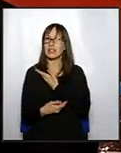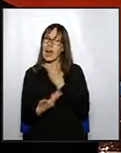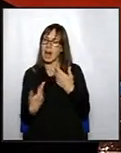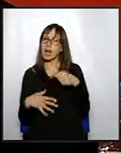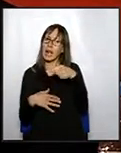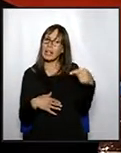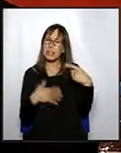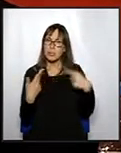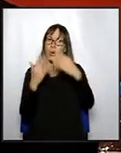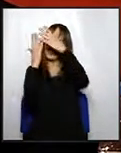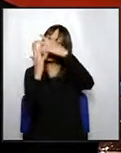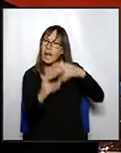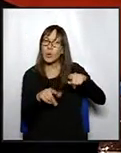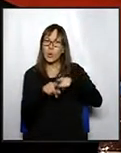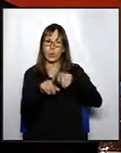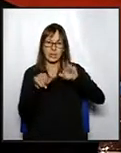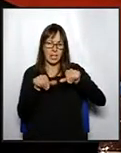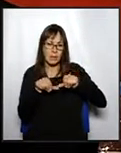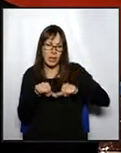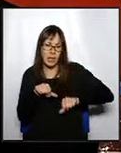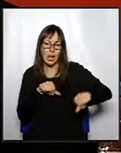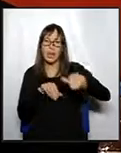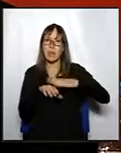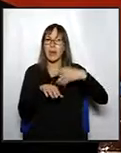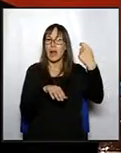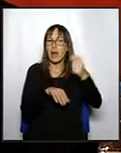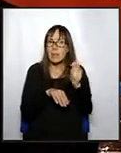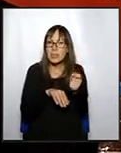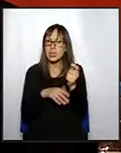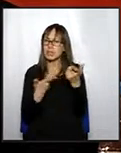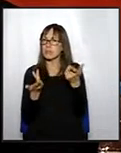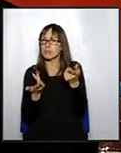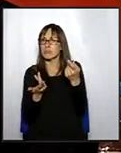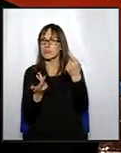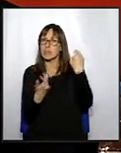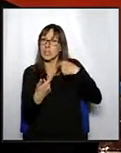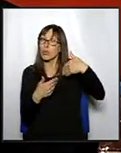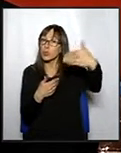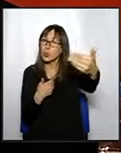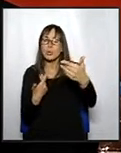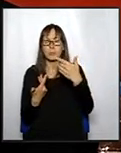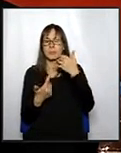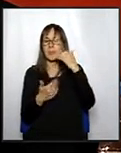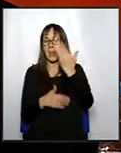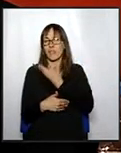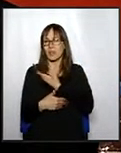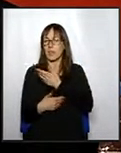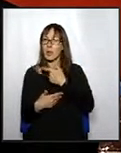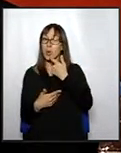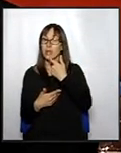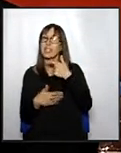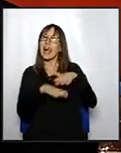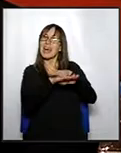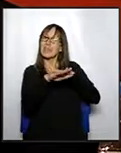negativa al càlcul i a la quantitat de les persones que poden percebre aquestes pressions en el futur. Entenem, doncs, que ha de ser les